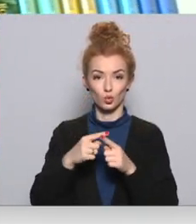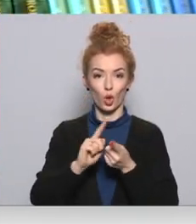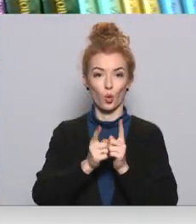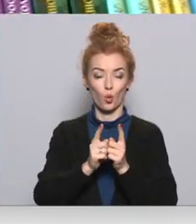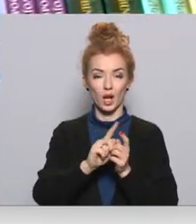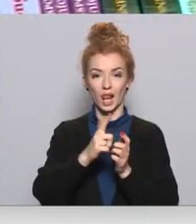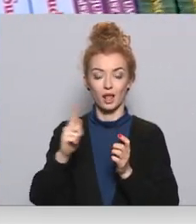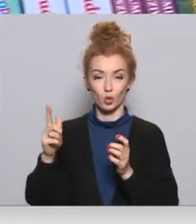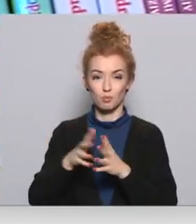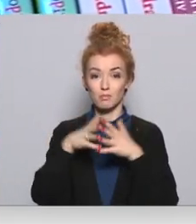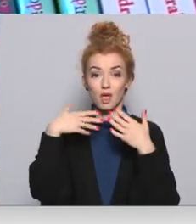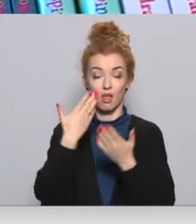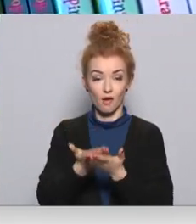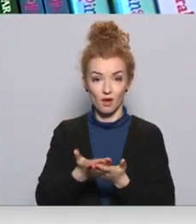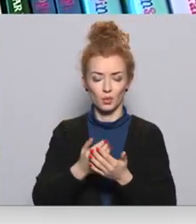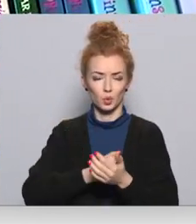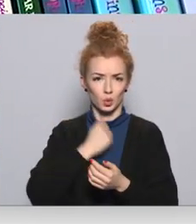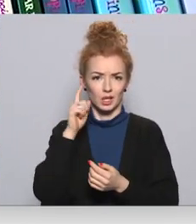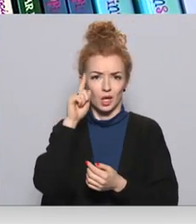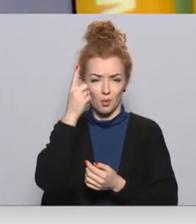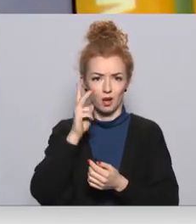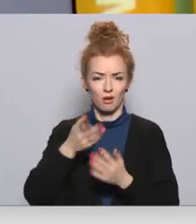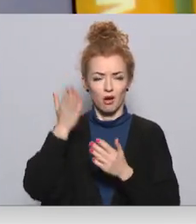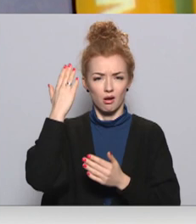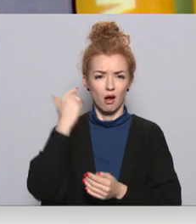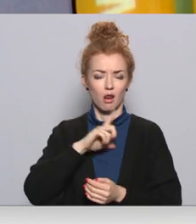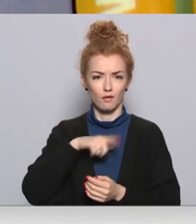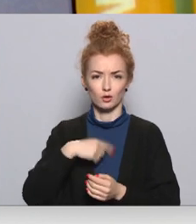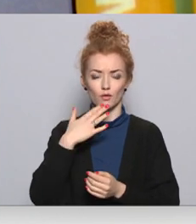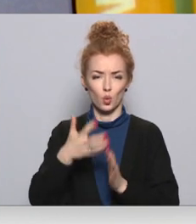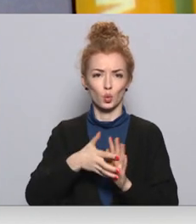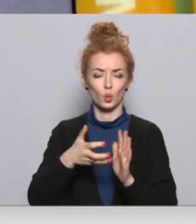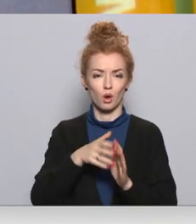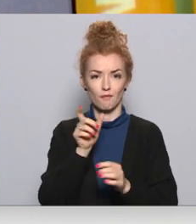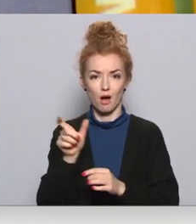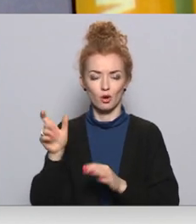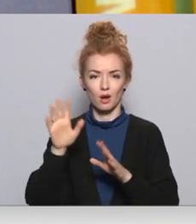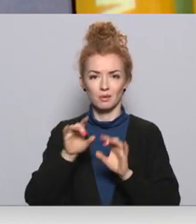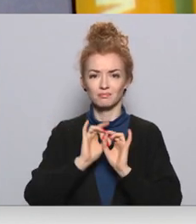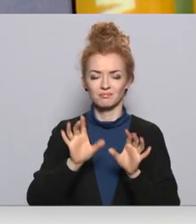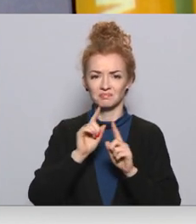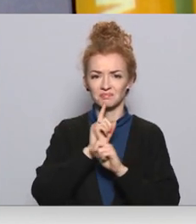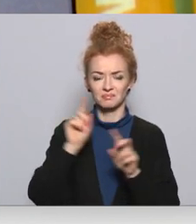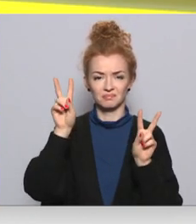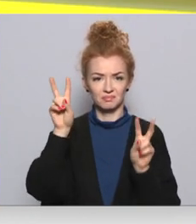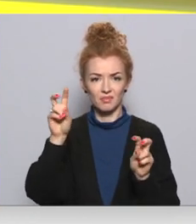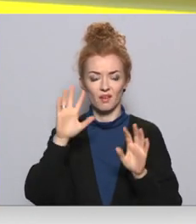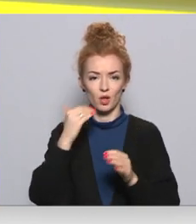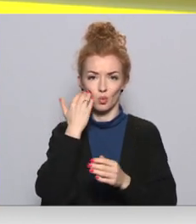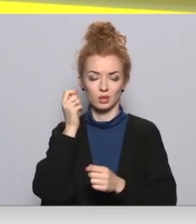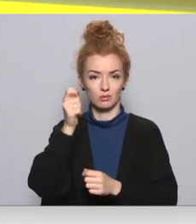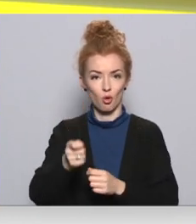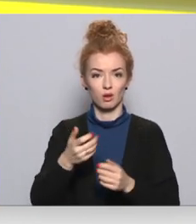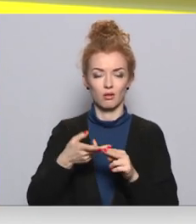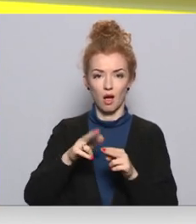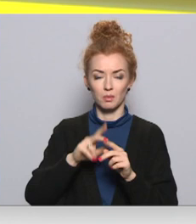literatūras klāstu, grūti iedomāties, ka reiz latviešu valodā trūka vārdu, lai apzīmētu abstraktus jēdzienus vai nosauktu piemēram